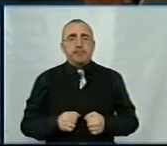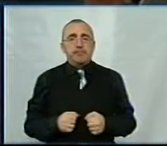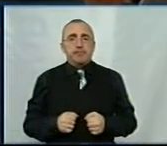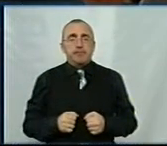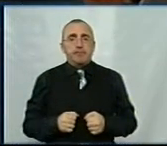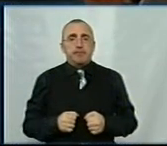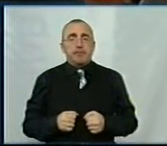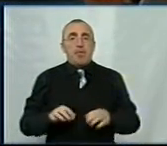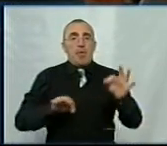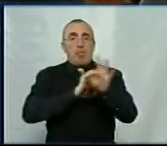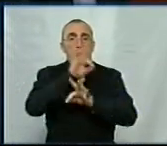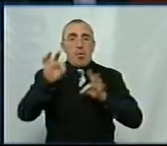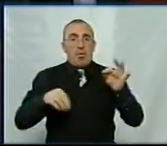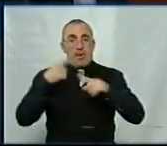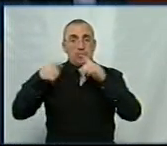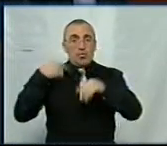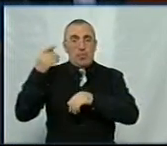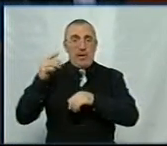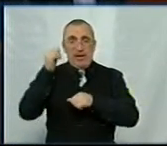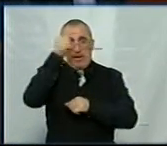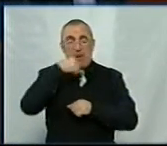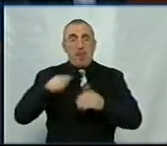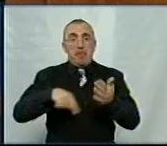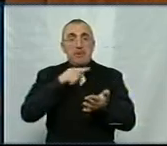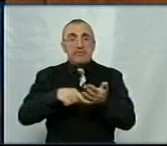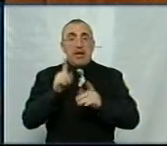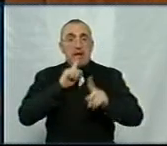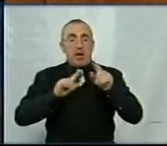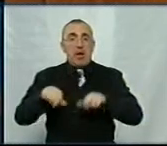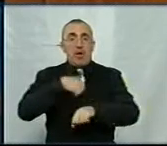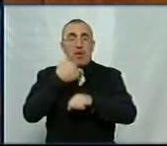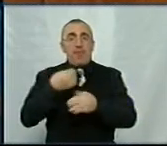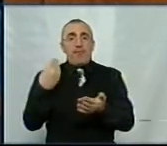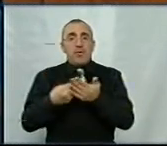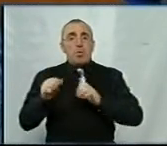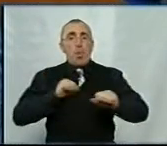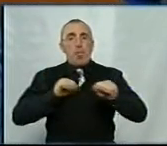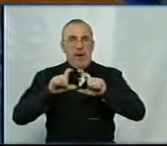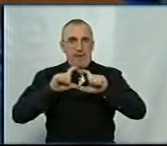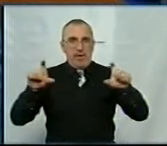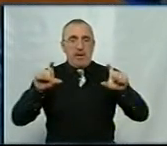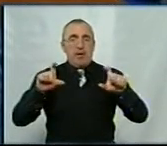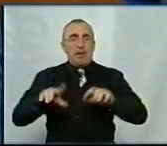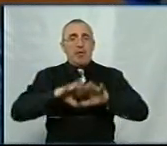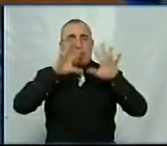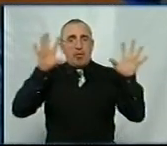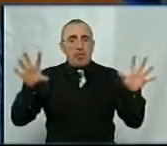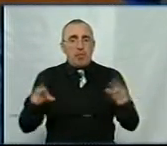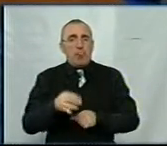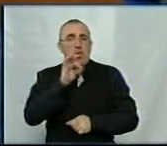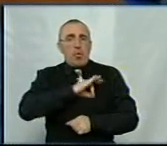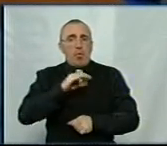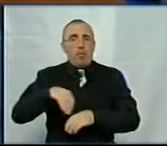Проєкт бюджету на наступний рік депутатам міської ради презентували начальниця фінансового управління. Загальний обсяг